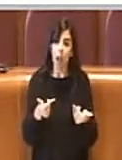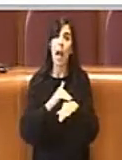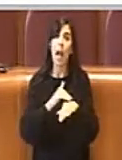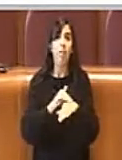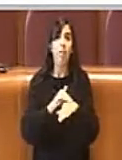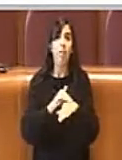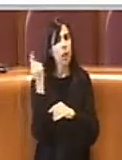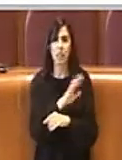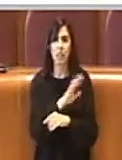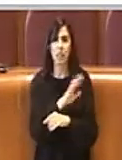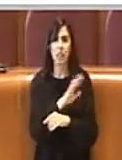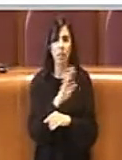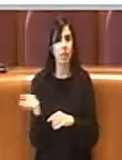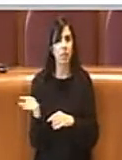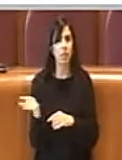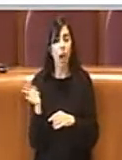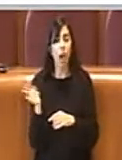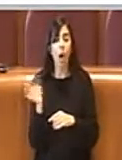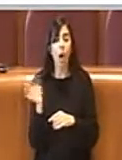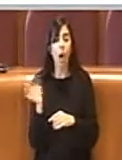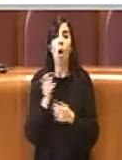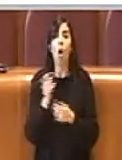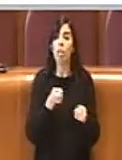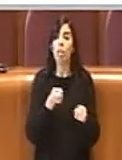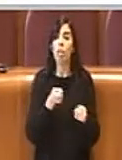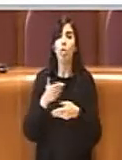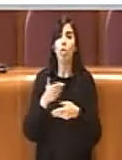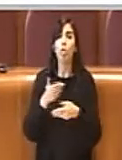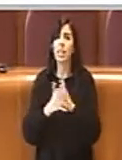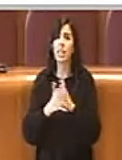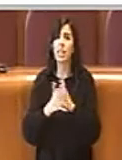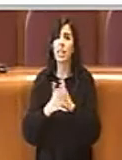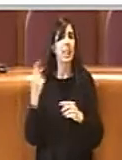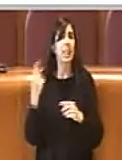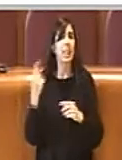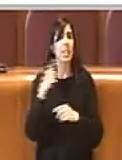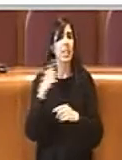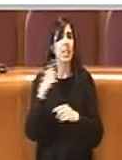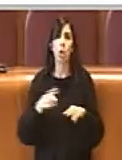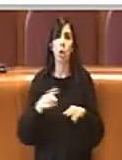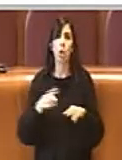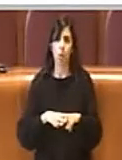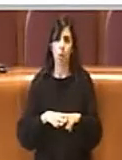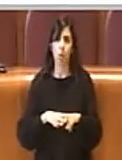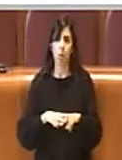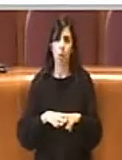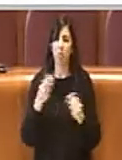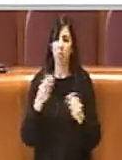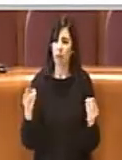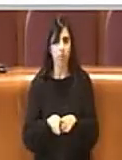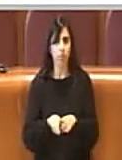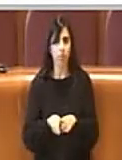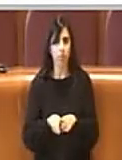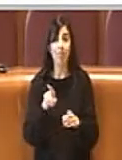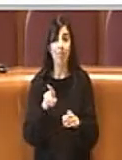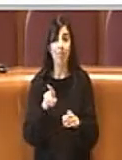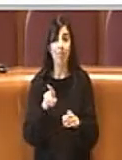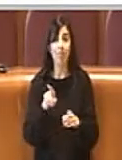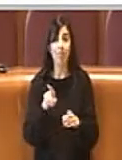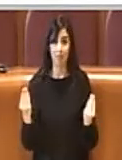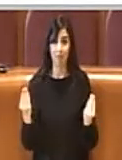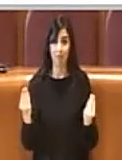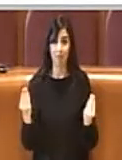servizio o alla gestione di un procedimento amministrativo. Quindi questa eh duplicazione,